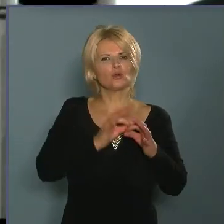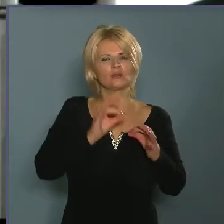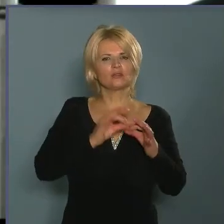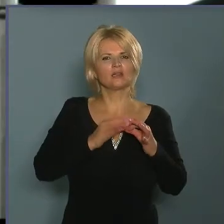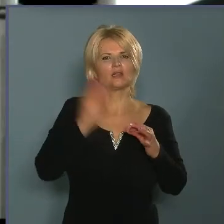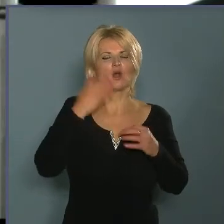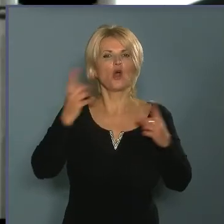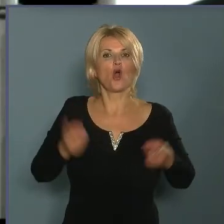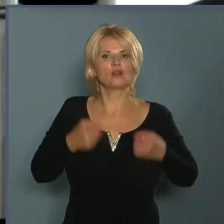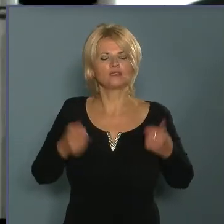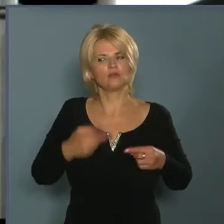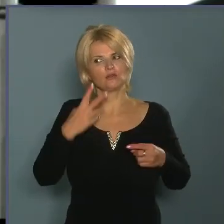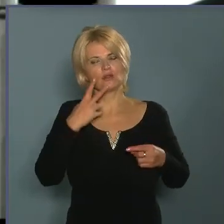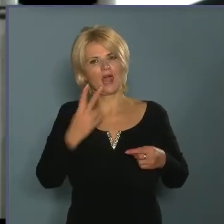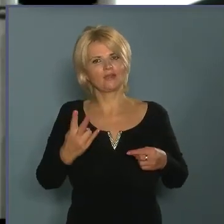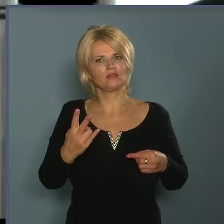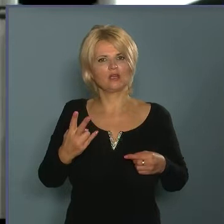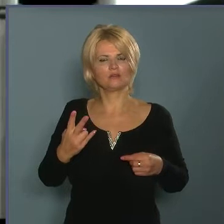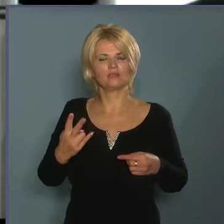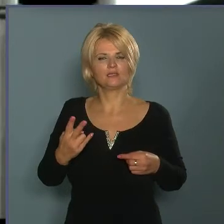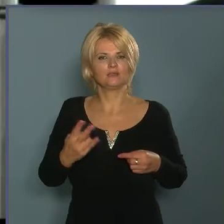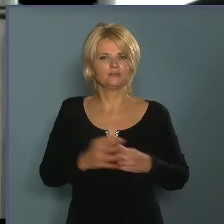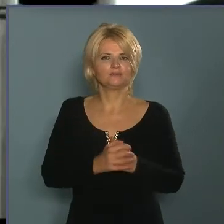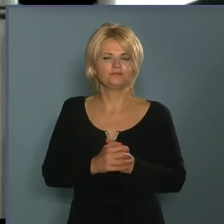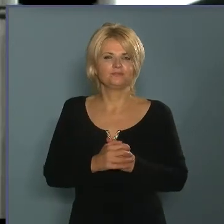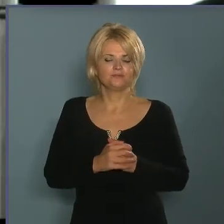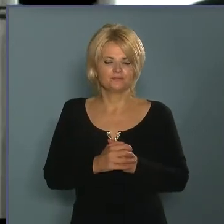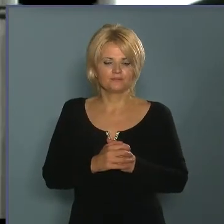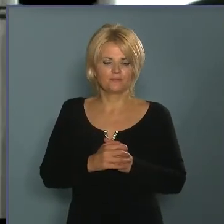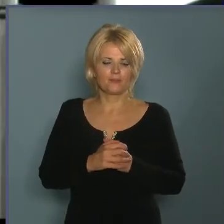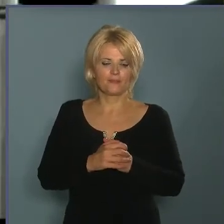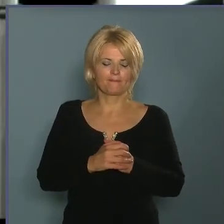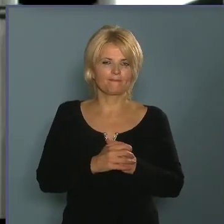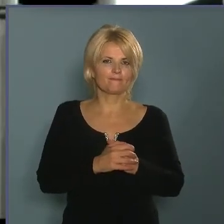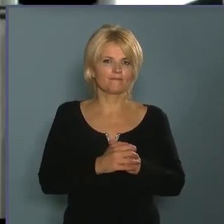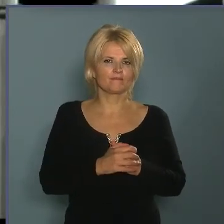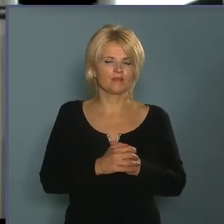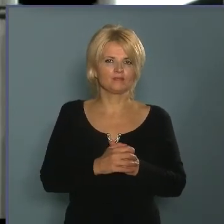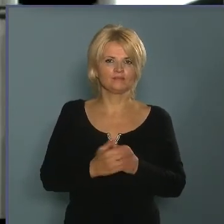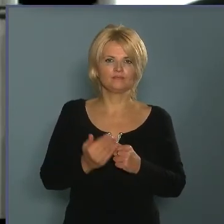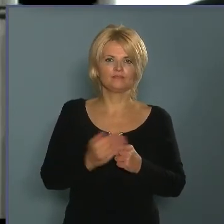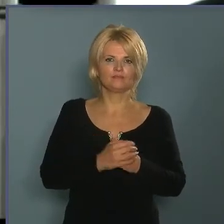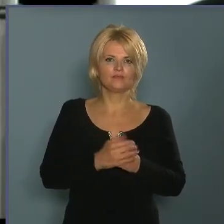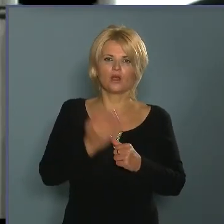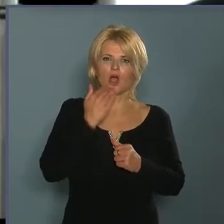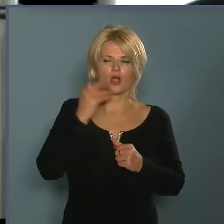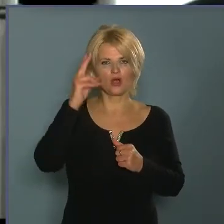éppen akcióban van, és látja, hogy az, akivel szemben intézkedni akar